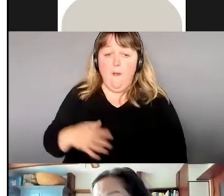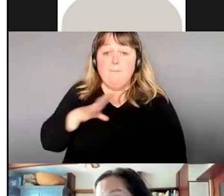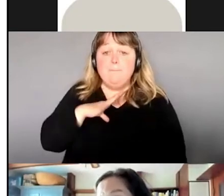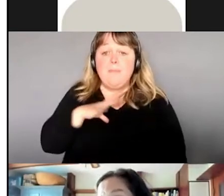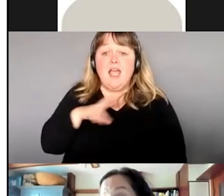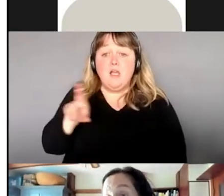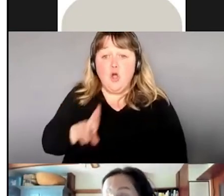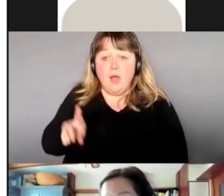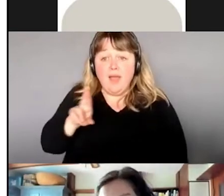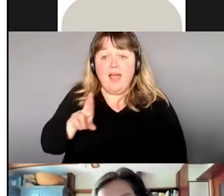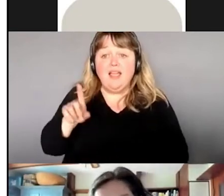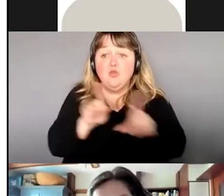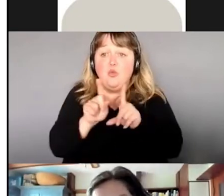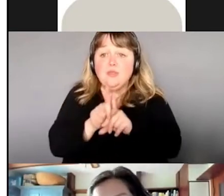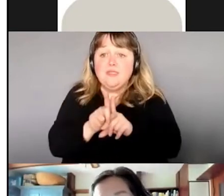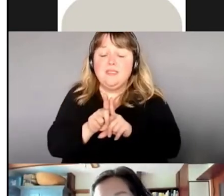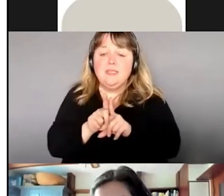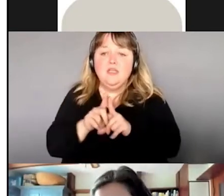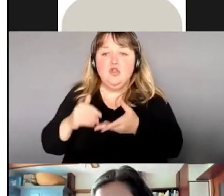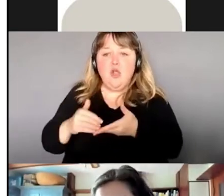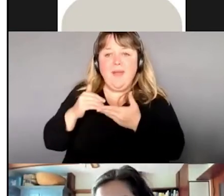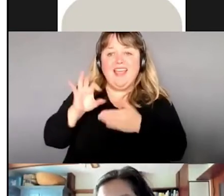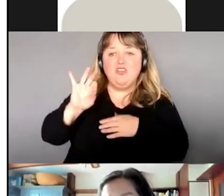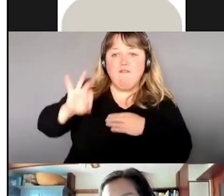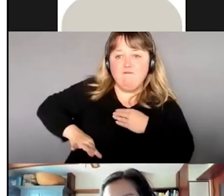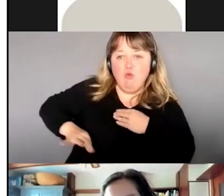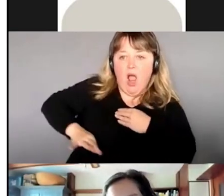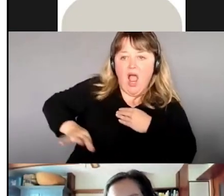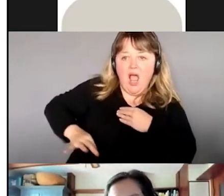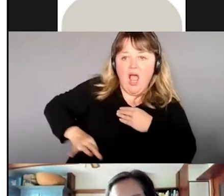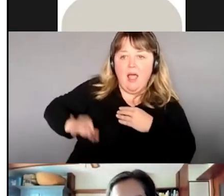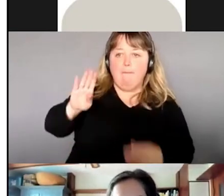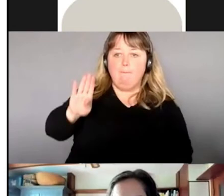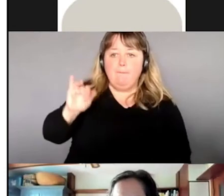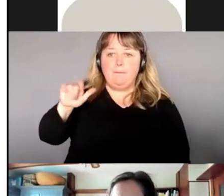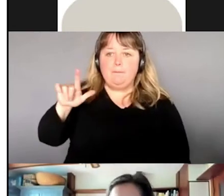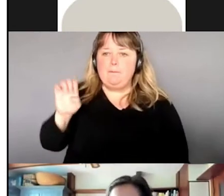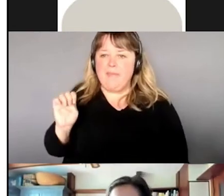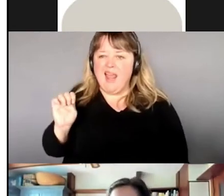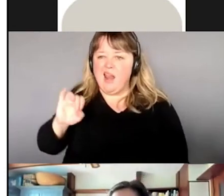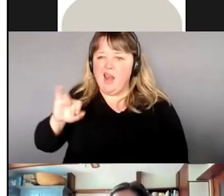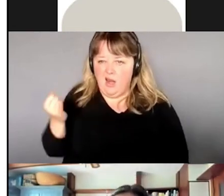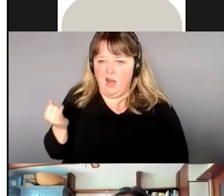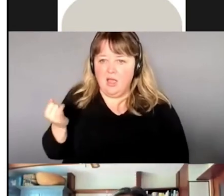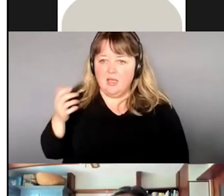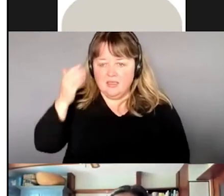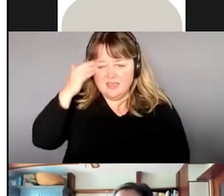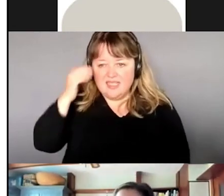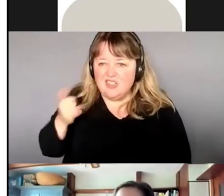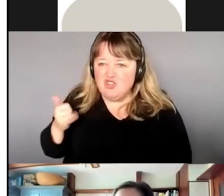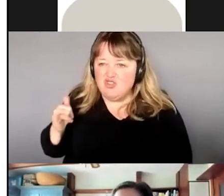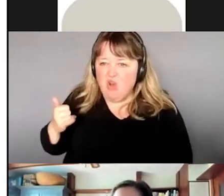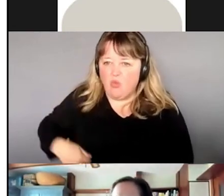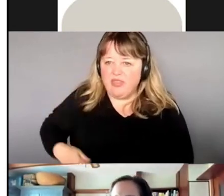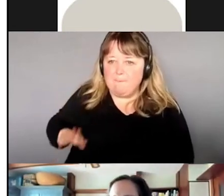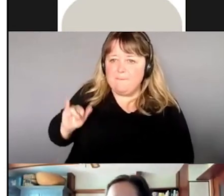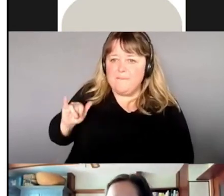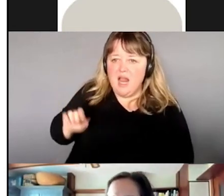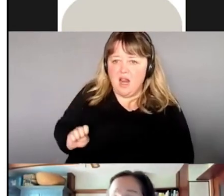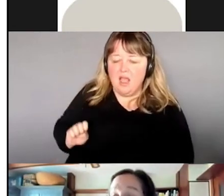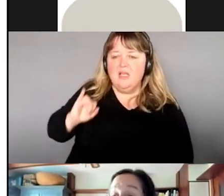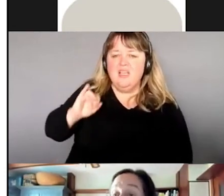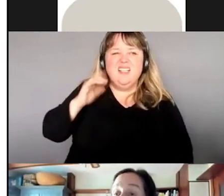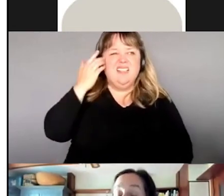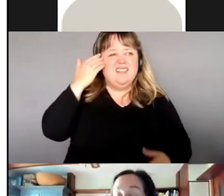travaille aussi sur le foie, sur la bile. Fait que les gens qui sentent vraiment une grosse lourdeur après avoir